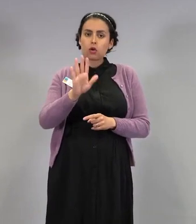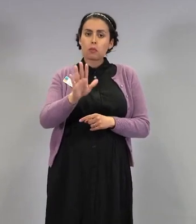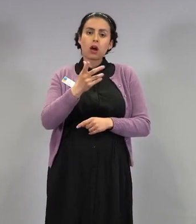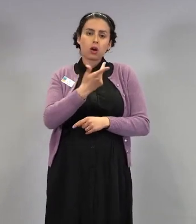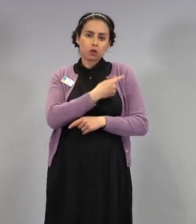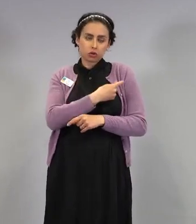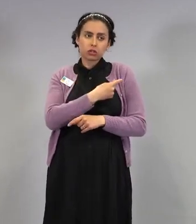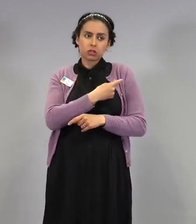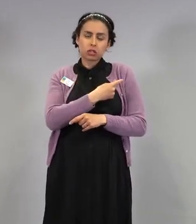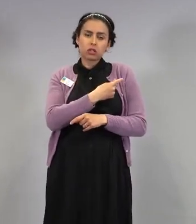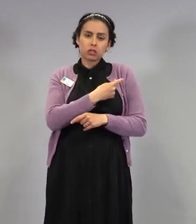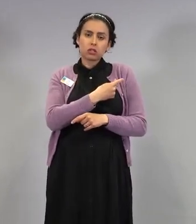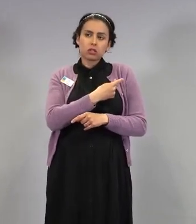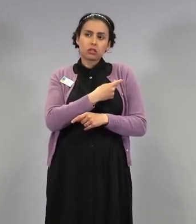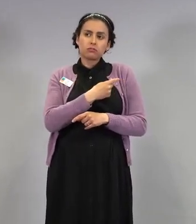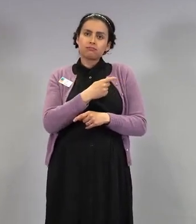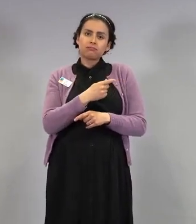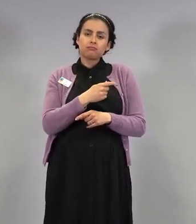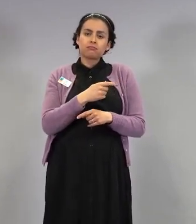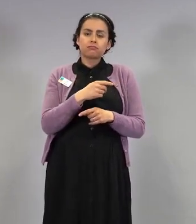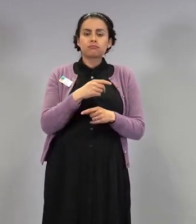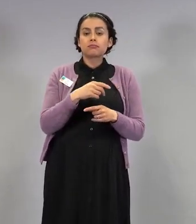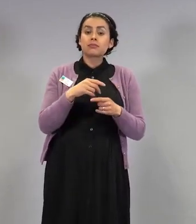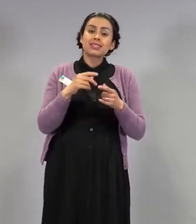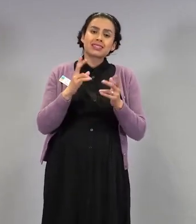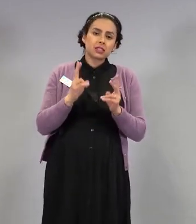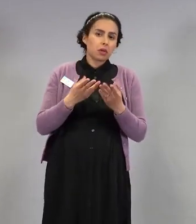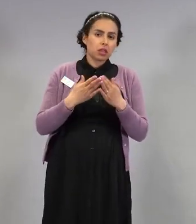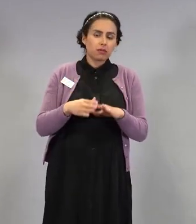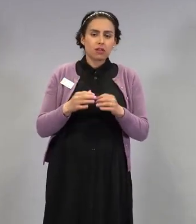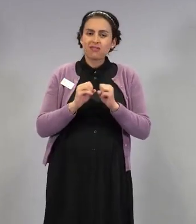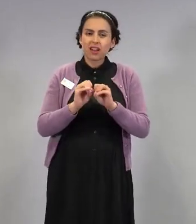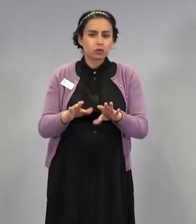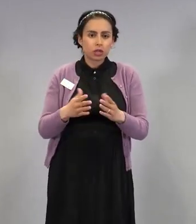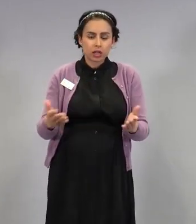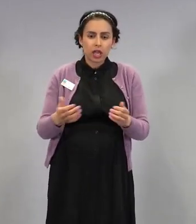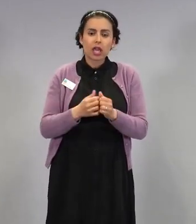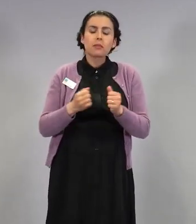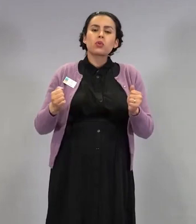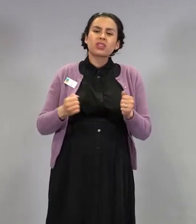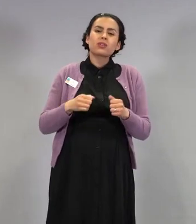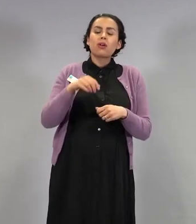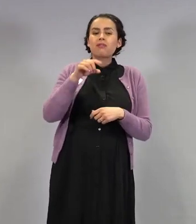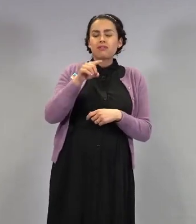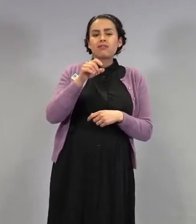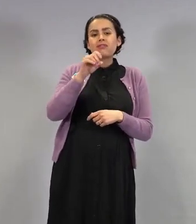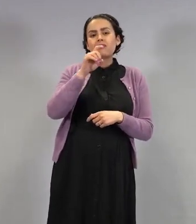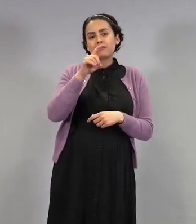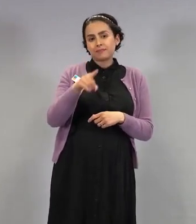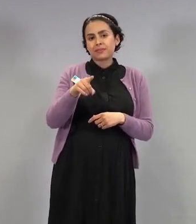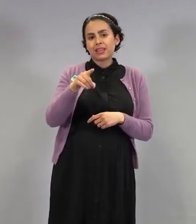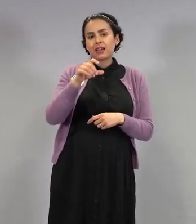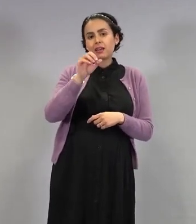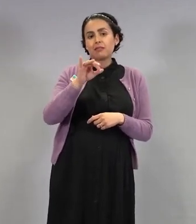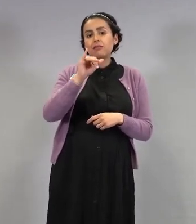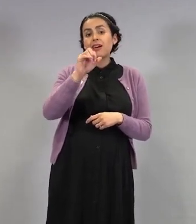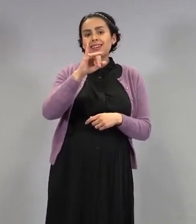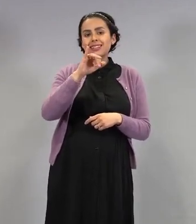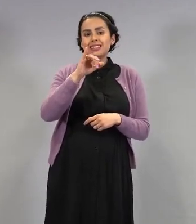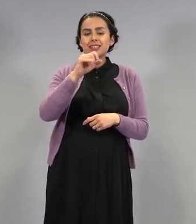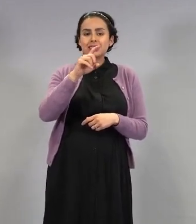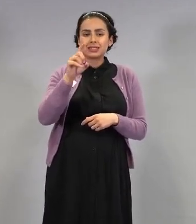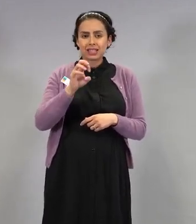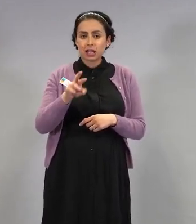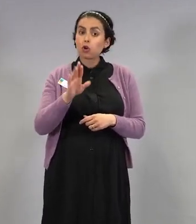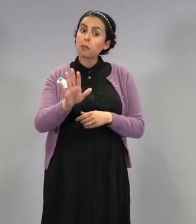kyllä uutta tietoa, että se ehkä jonkin verran voisi hyödyttää vakavaa tautia vastaan. kun se teho on muutenkin niin hirveän hyvä, niin varmaan mennään sitä